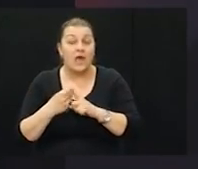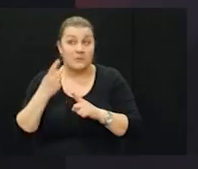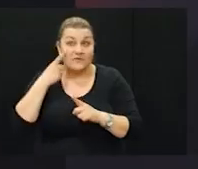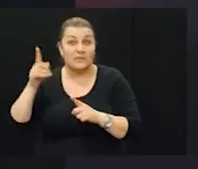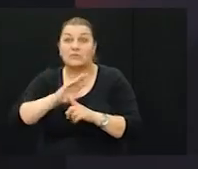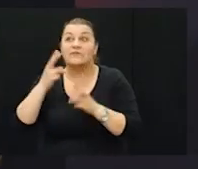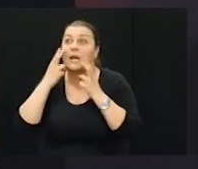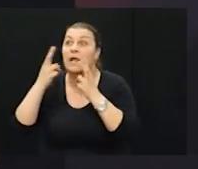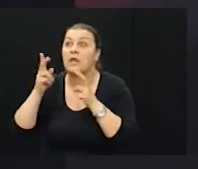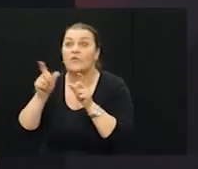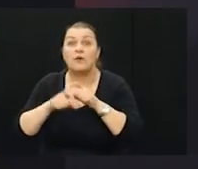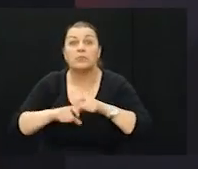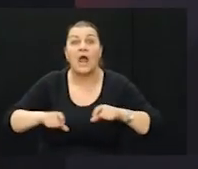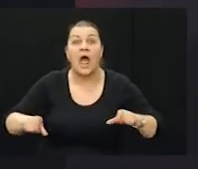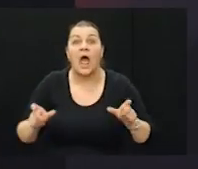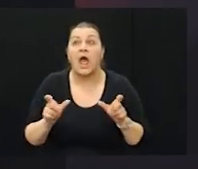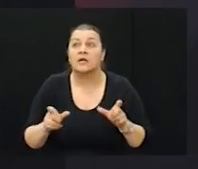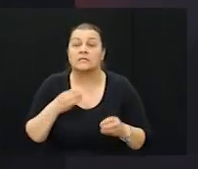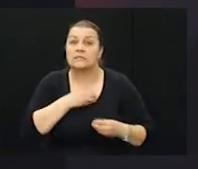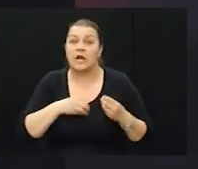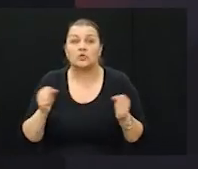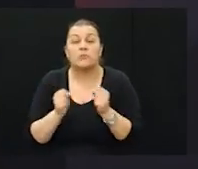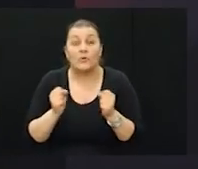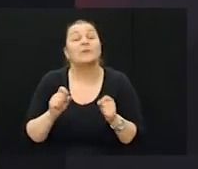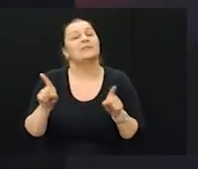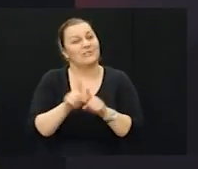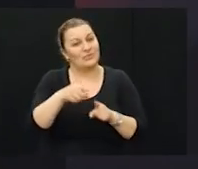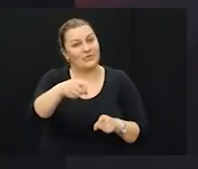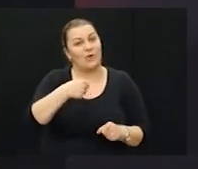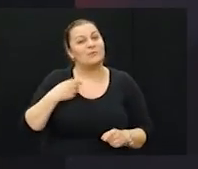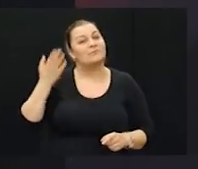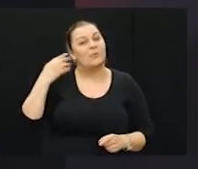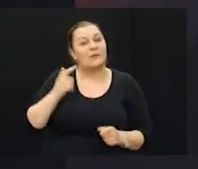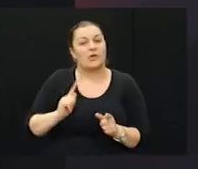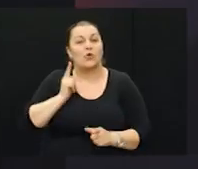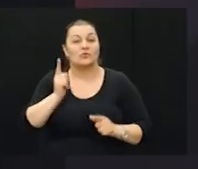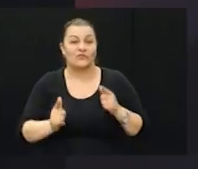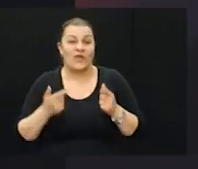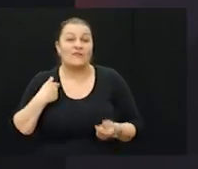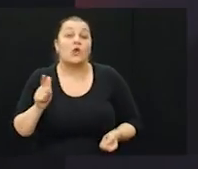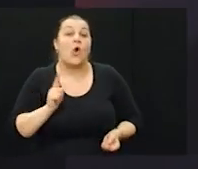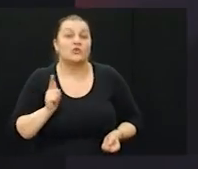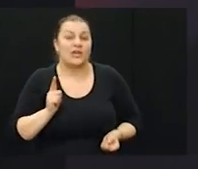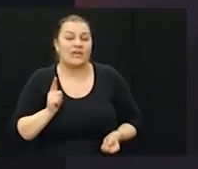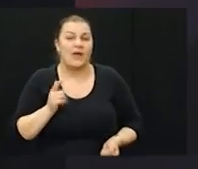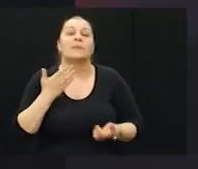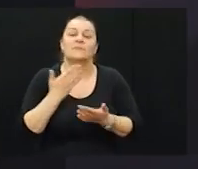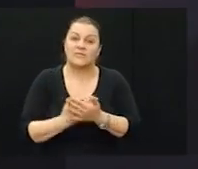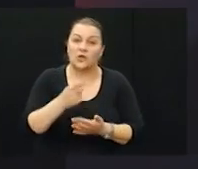brana se urušava gdje cijeli svijet promatra i gleda taj dio. Takve scene smo mi proživljavali i očekivali smo ih i zato je